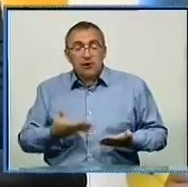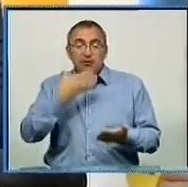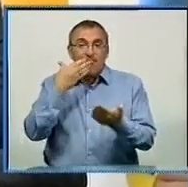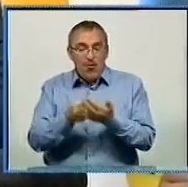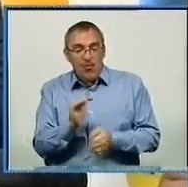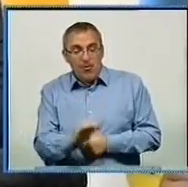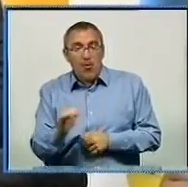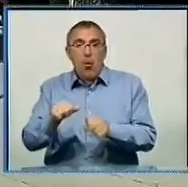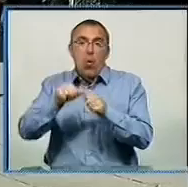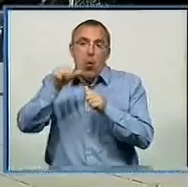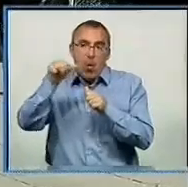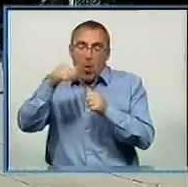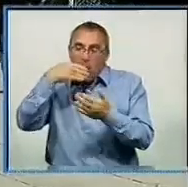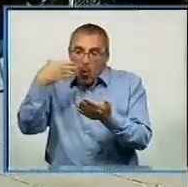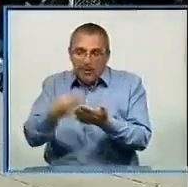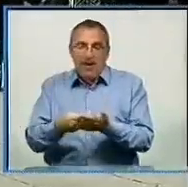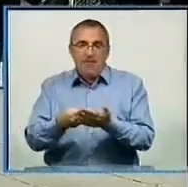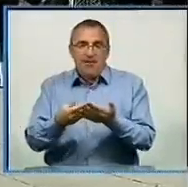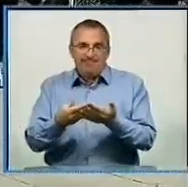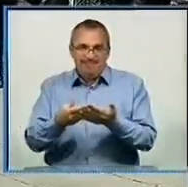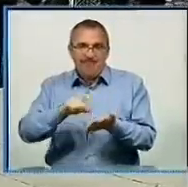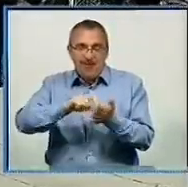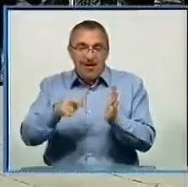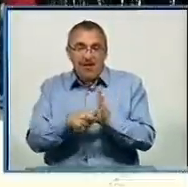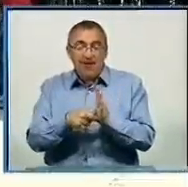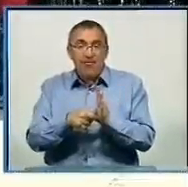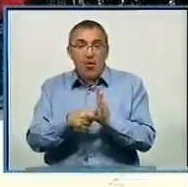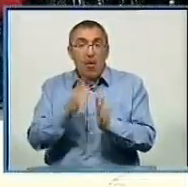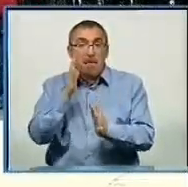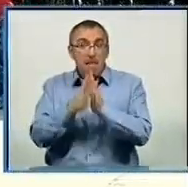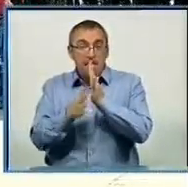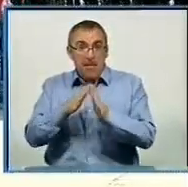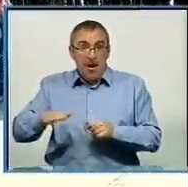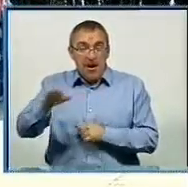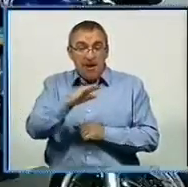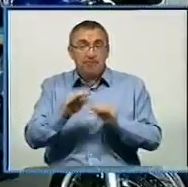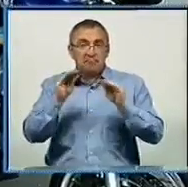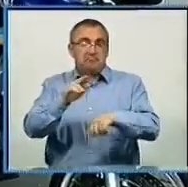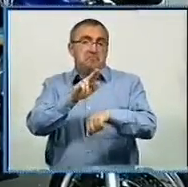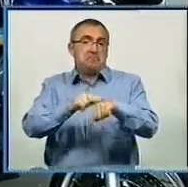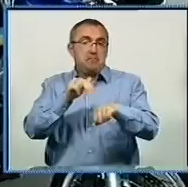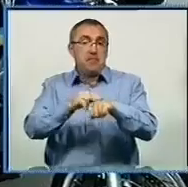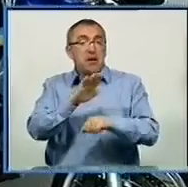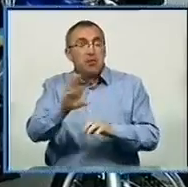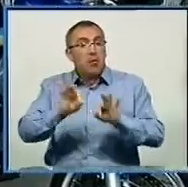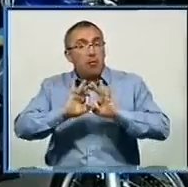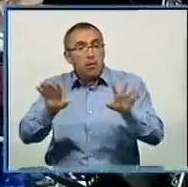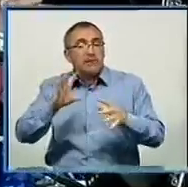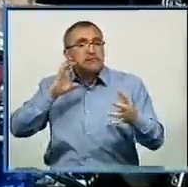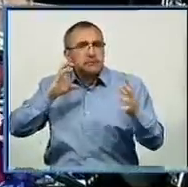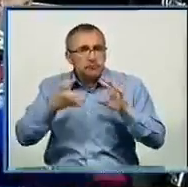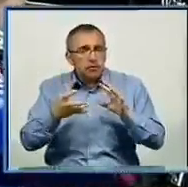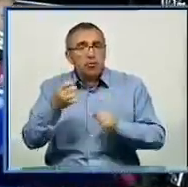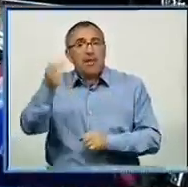доньками в окремій квартирі. Потім на свіже повітря. Просто на вході в Ковалівський парк розташувались правоохоронці. Дітям говорили про серйозне.